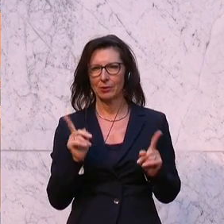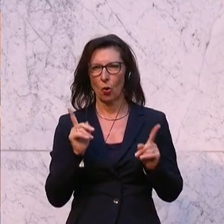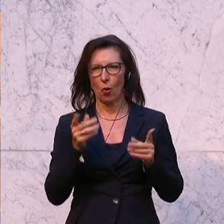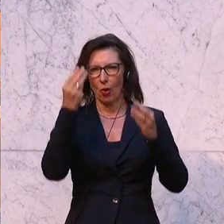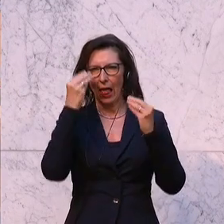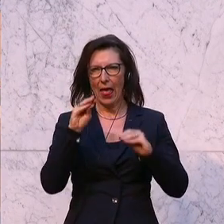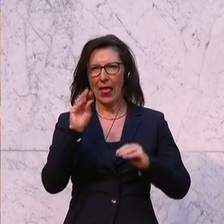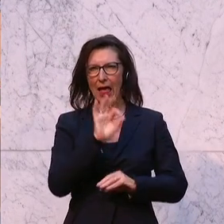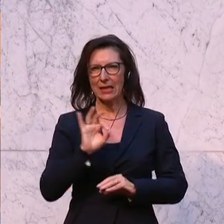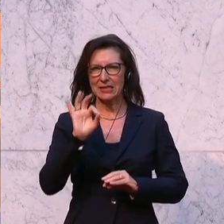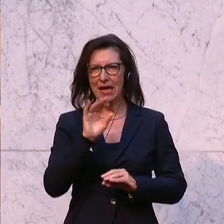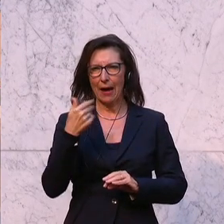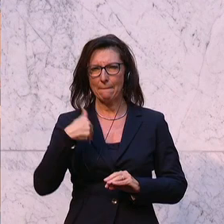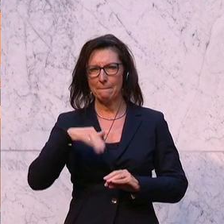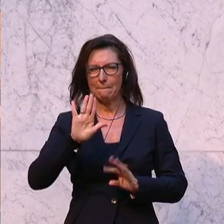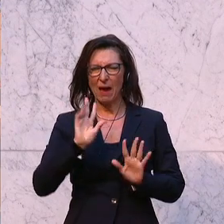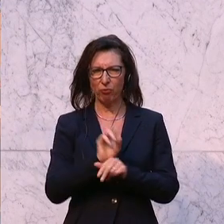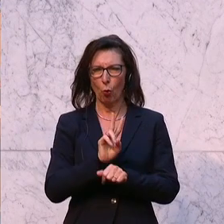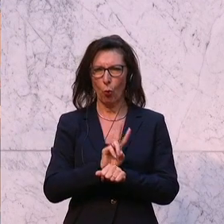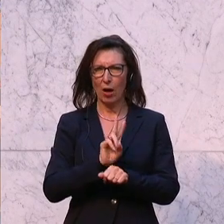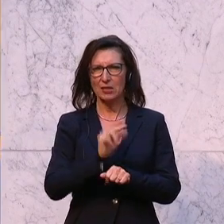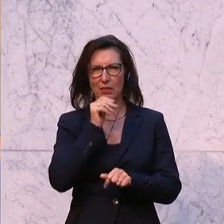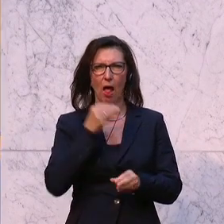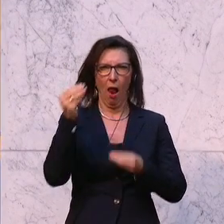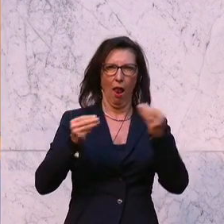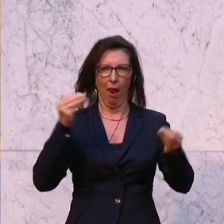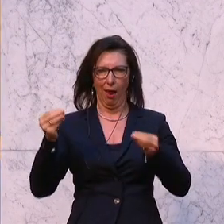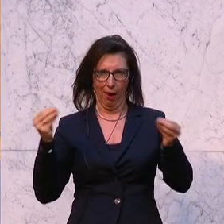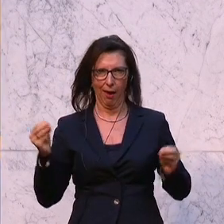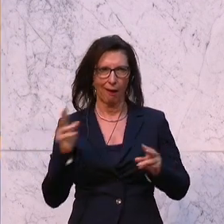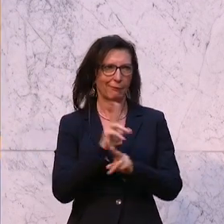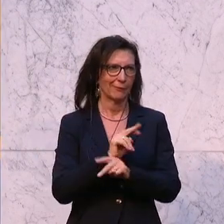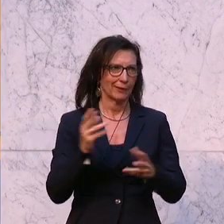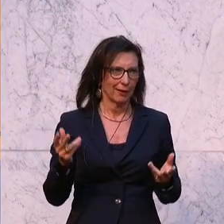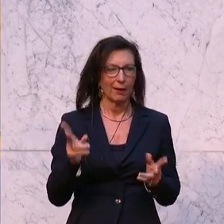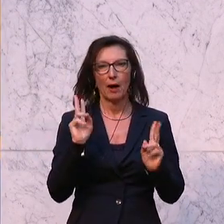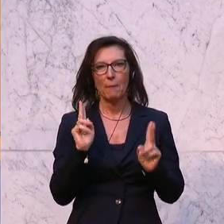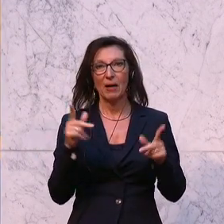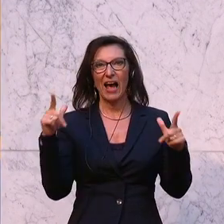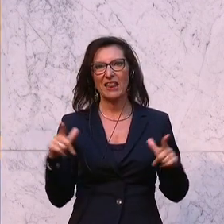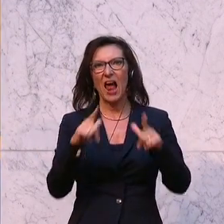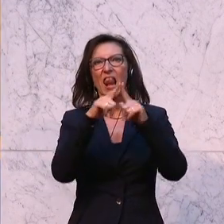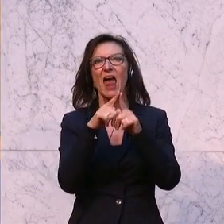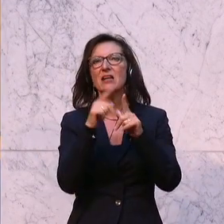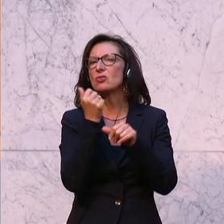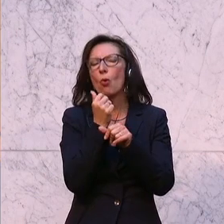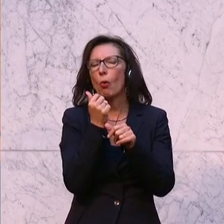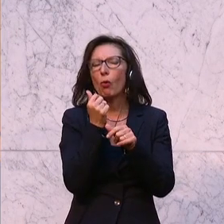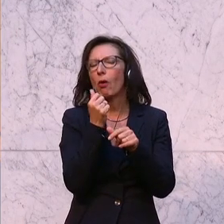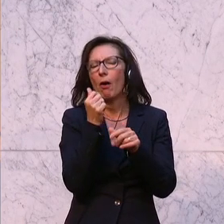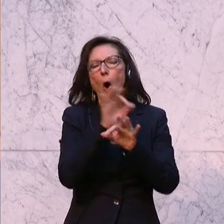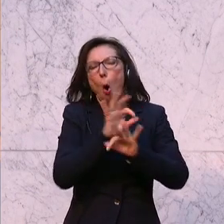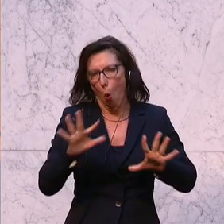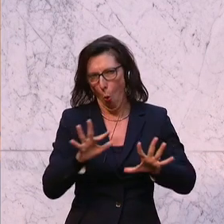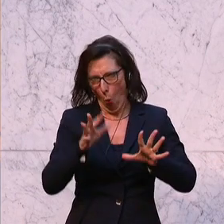Ehrenzeichen umgehen kann. Ich glaube, das ist eine typische österreichische Herangehensweise. Man kann auch Dinge leisten, ohne danach entsprechend mit einem Ehrenzeichen